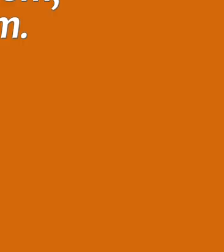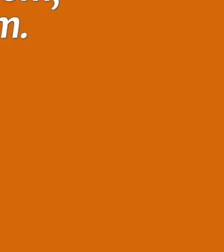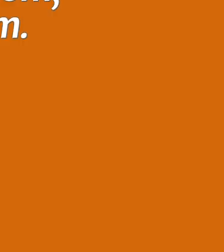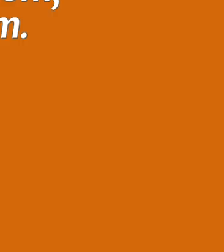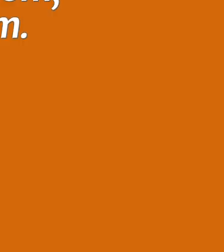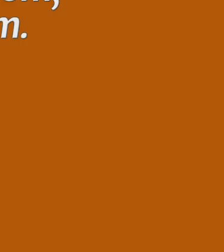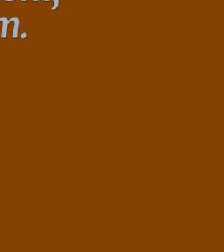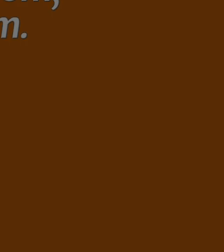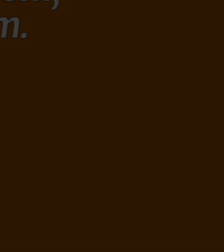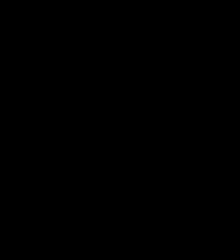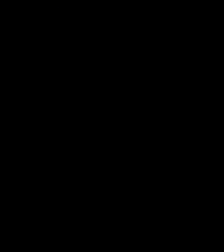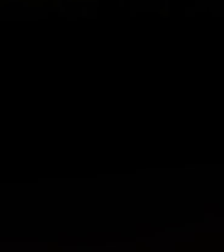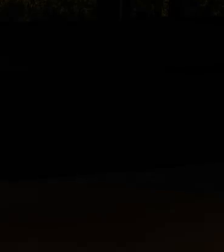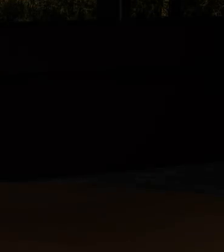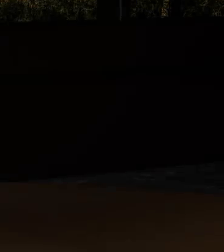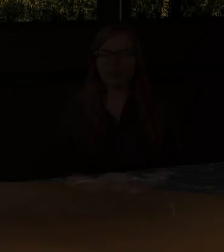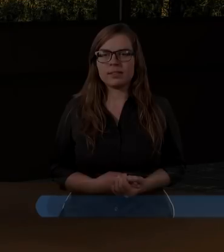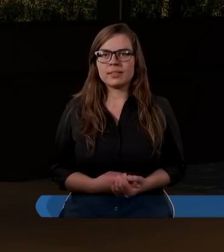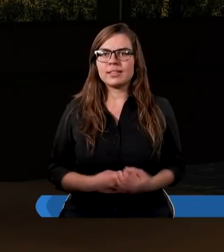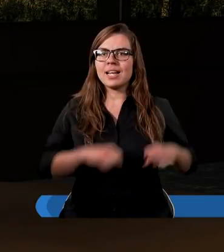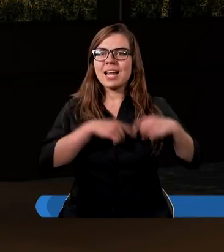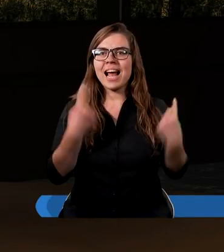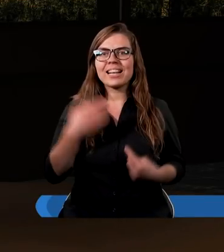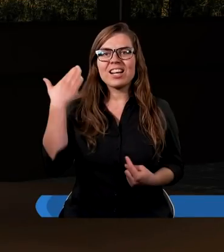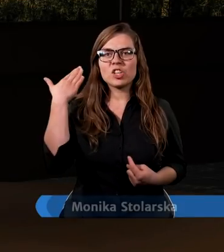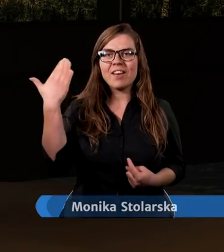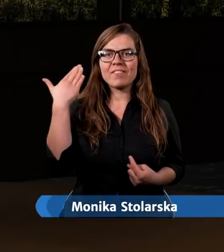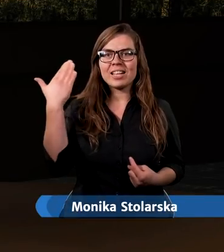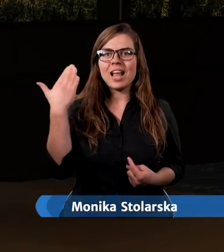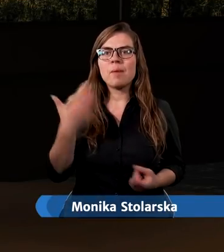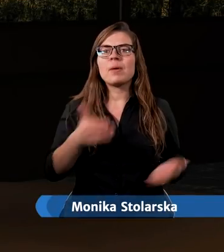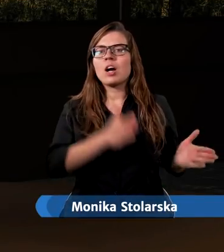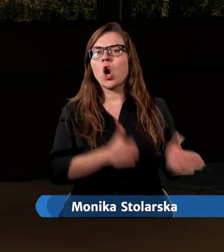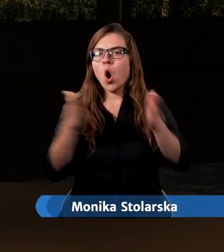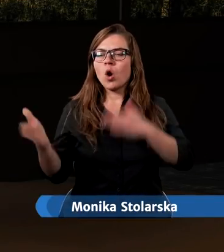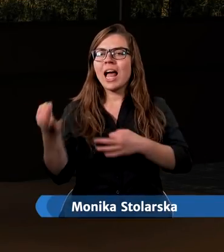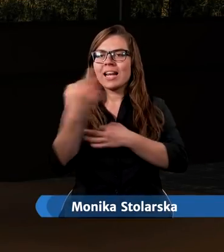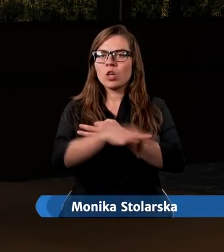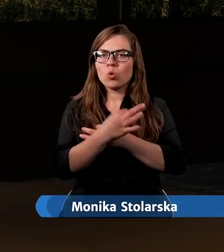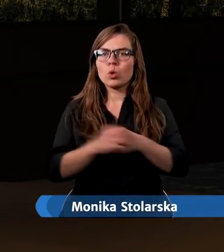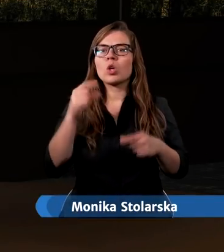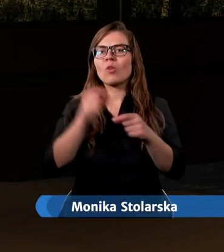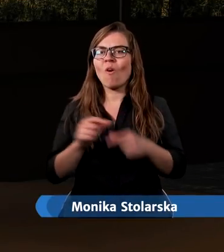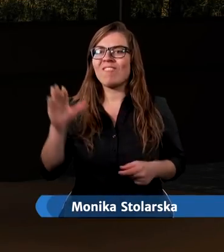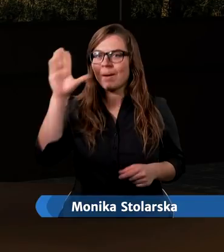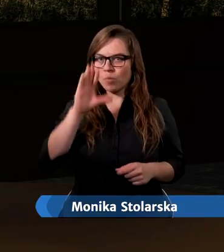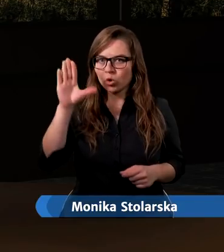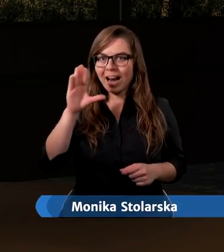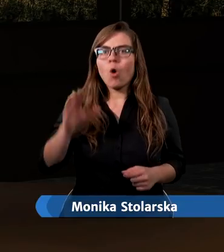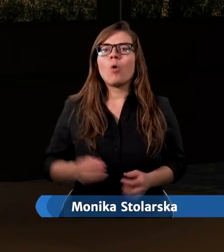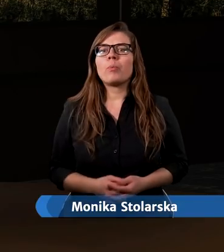Dziękujemy. Serdecznie witam na kolejnym Studium Słowa Bożego